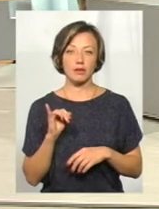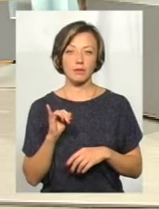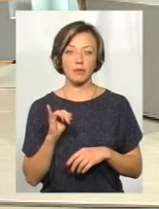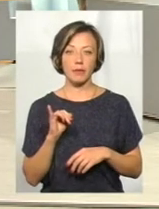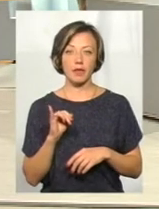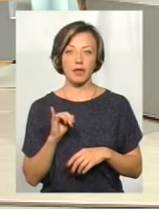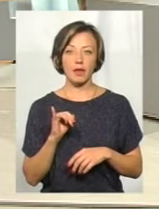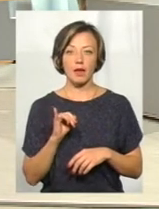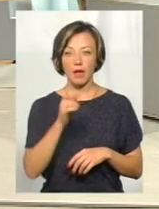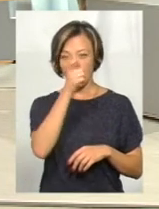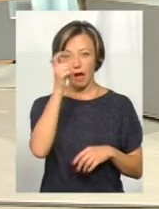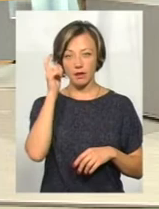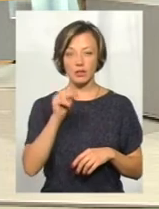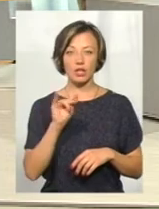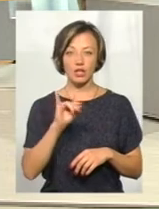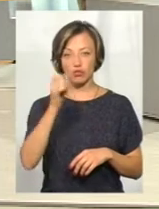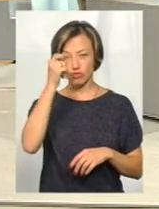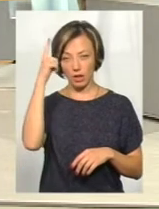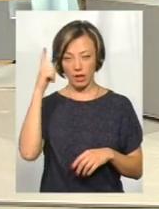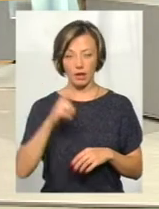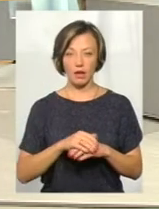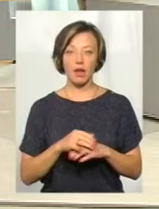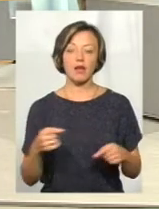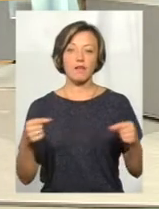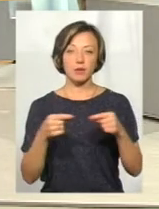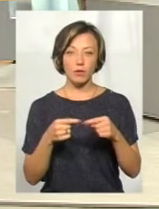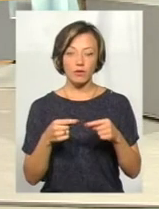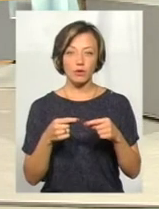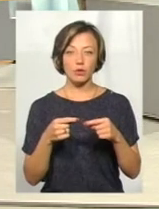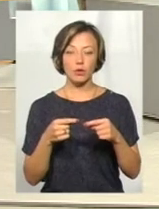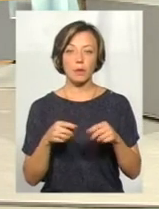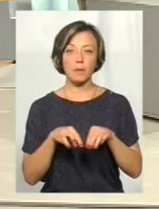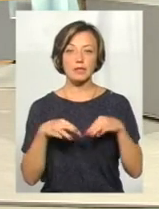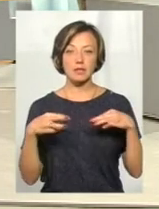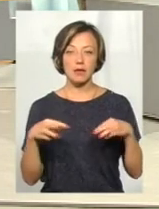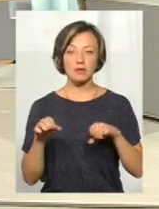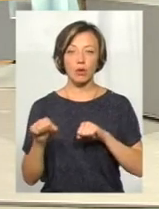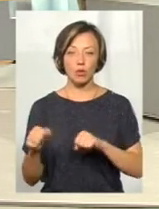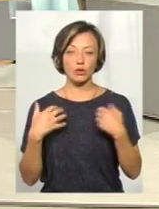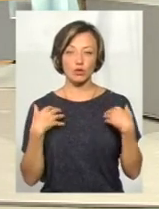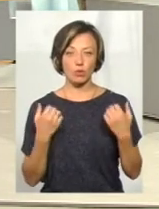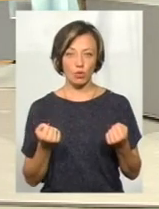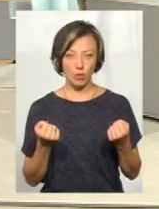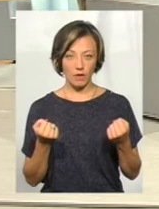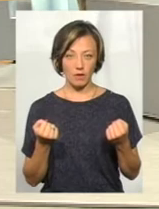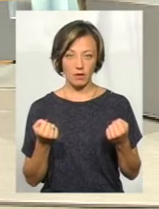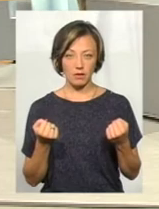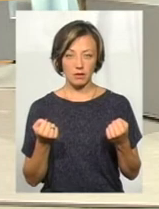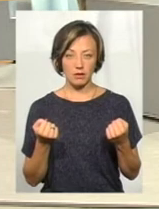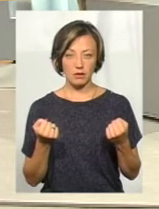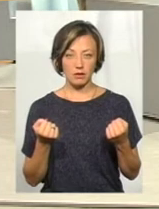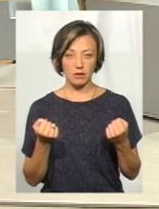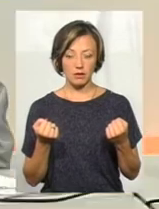Латвія і Чехія. Відповідно, Міністерство охорони здоров'я до